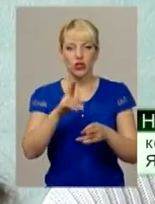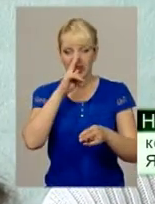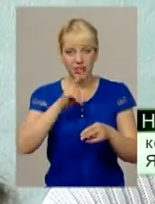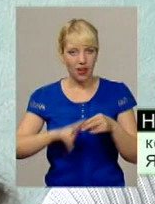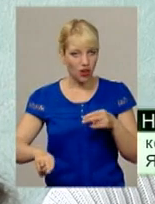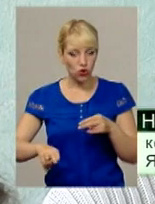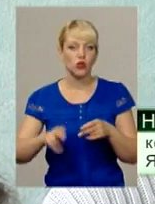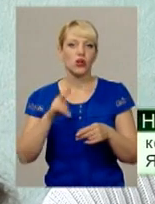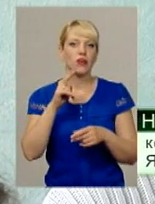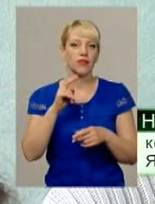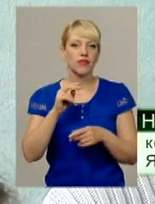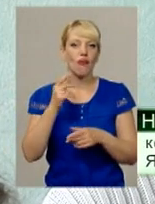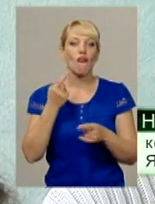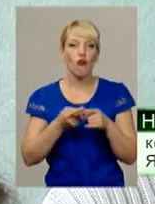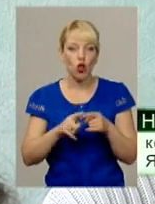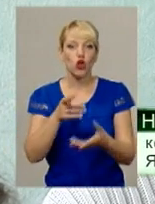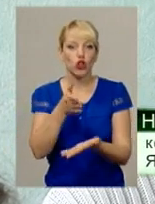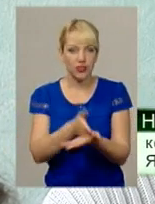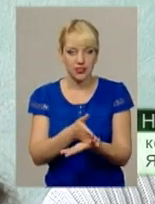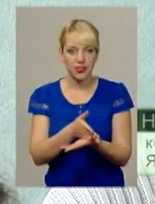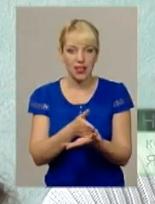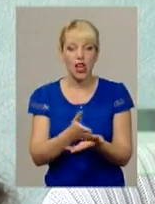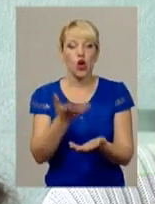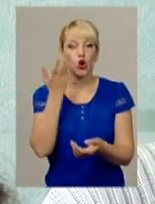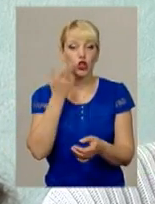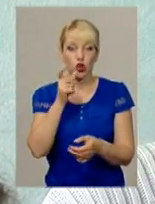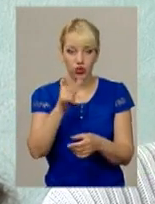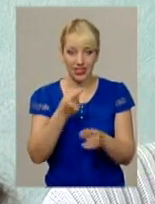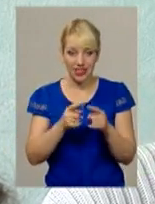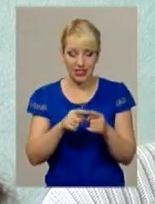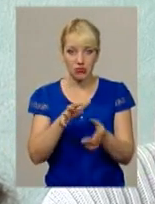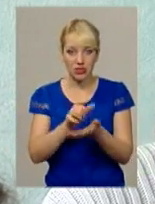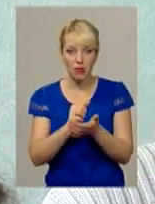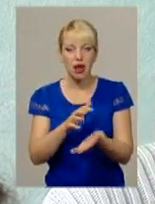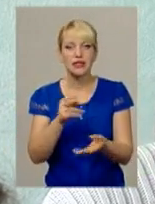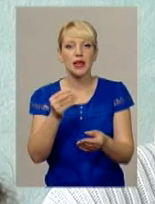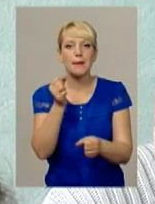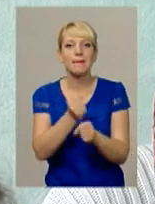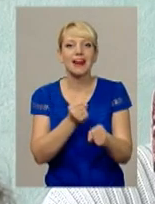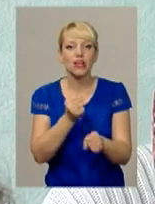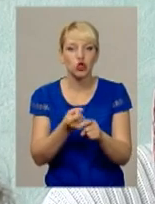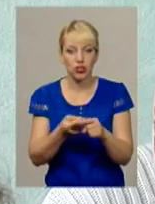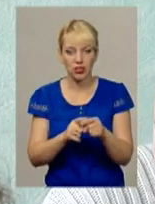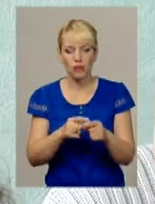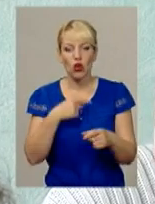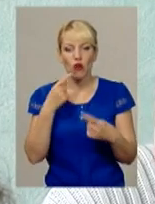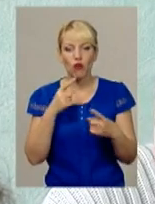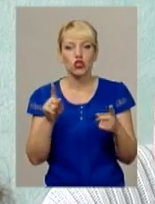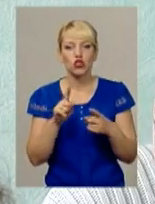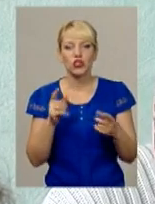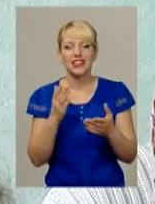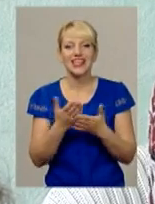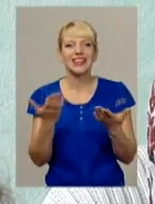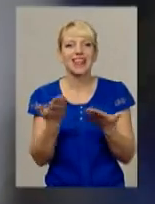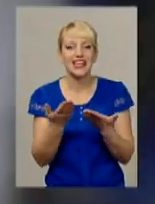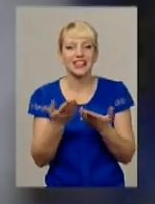просторі. І коли людина цим займається і починає працювати, я ж кажу, буває таке, що відкисці йдуть візерунки, не